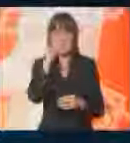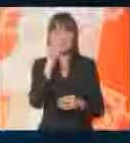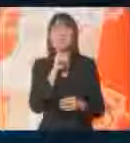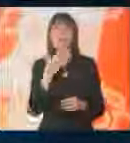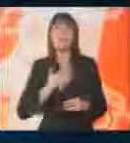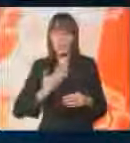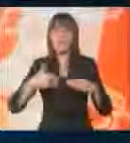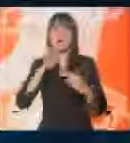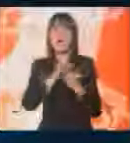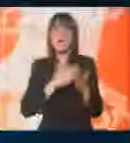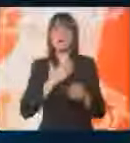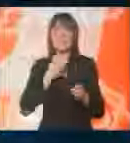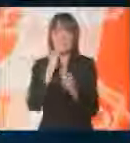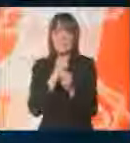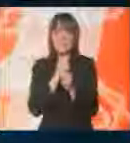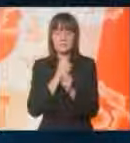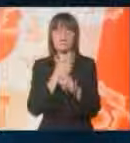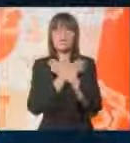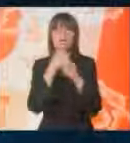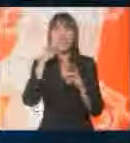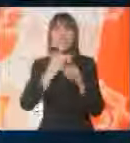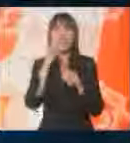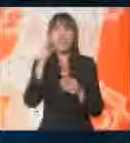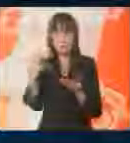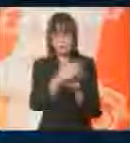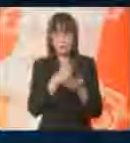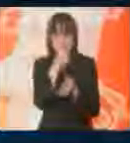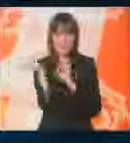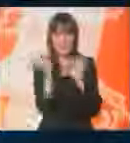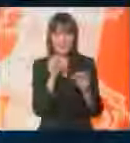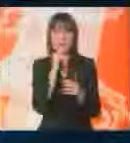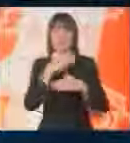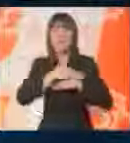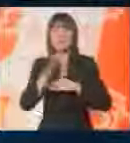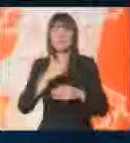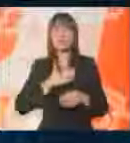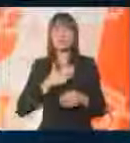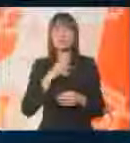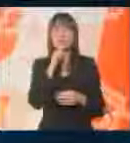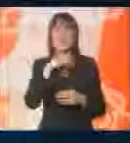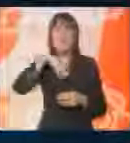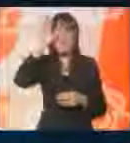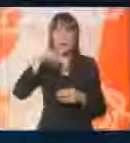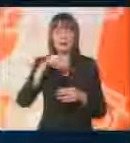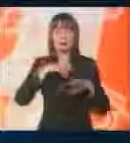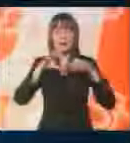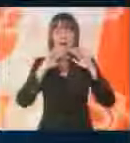koji žele da započnu svoj biznis. Željko Kondić iskoristio je ta sredstva i otvorio svoju molarsku radnju.